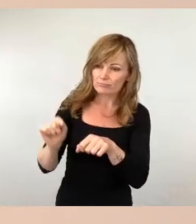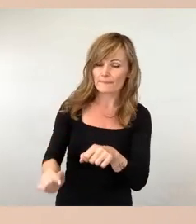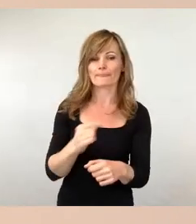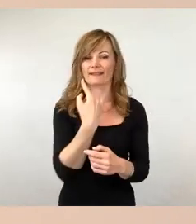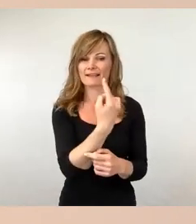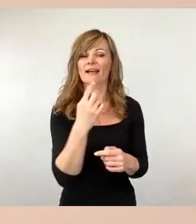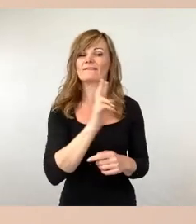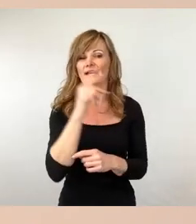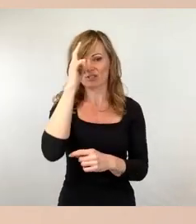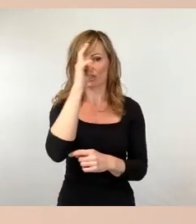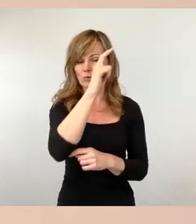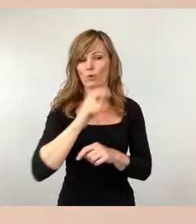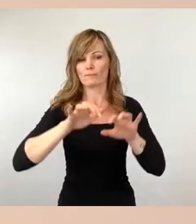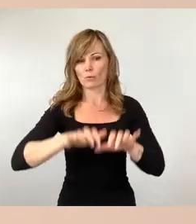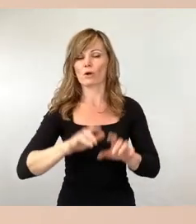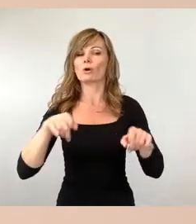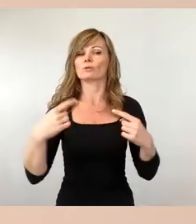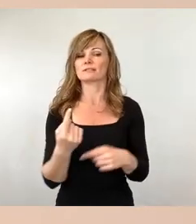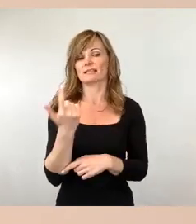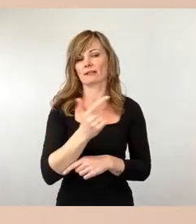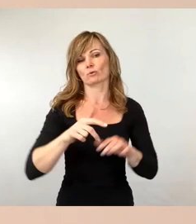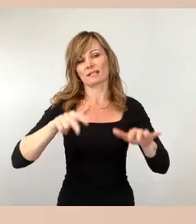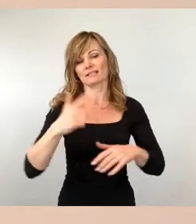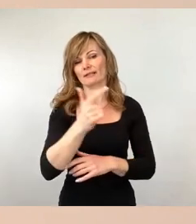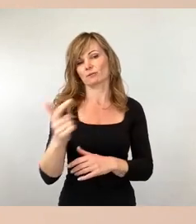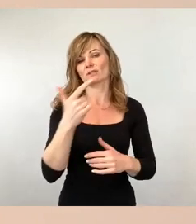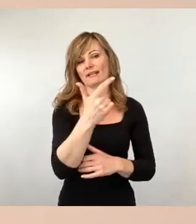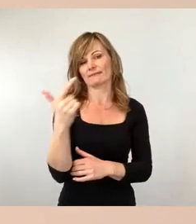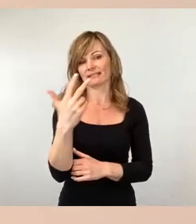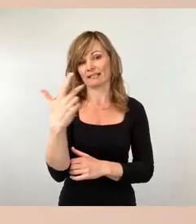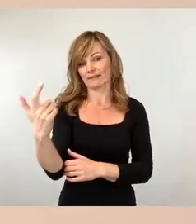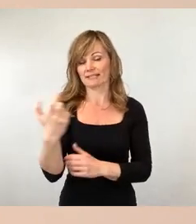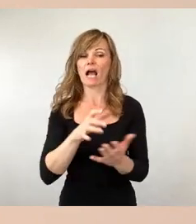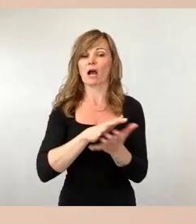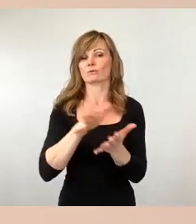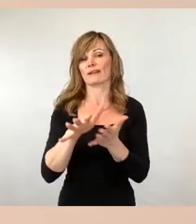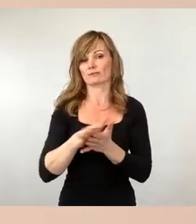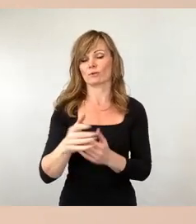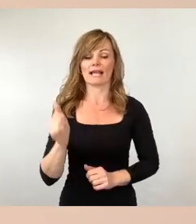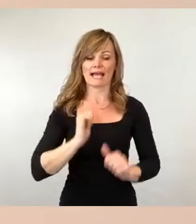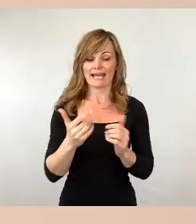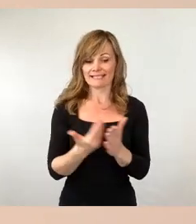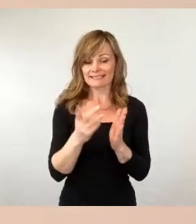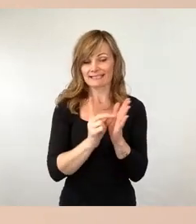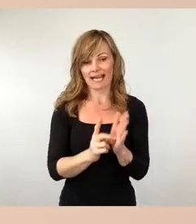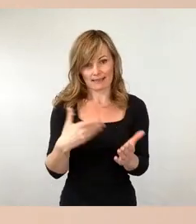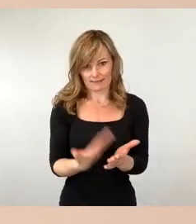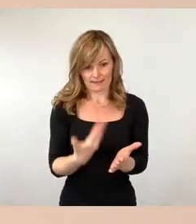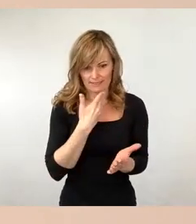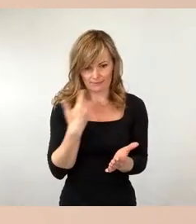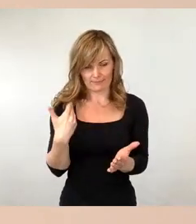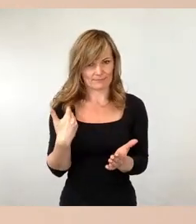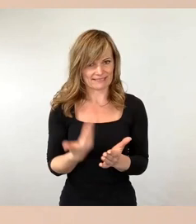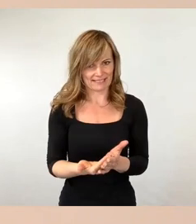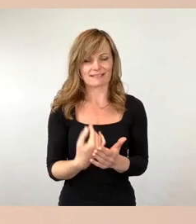2018 und 2022 auch ausgewertet. Die Daten liegen natürlich leider jetzt noch nicht vor, aber wir haben ja eine